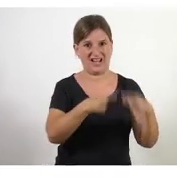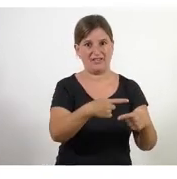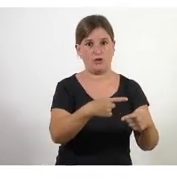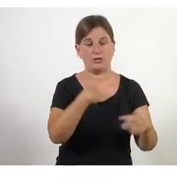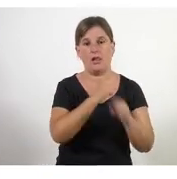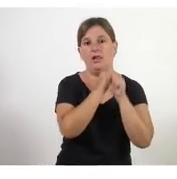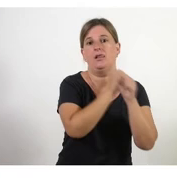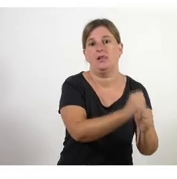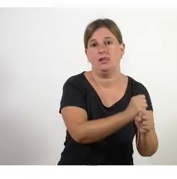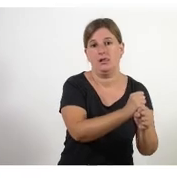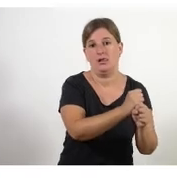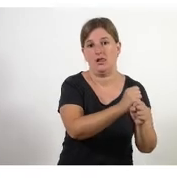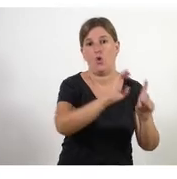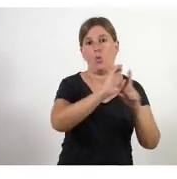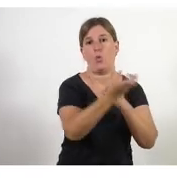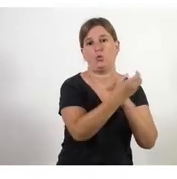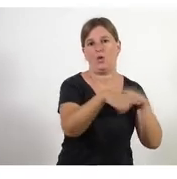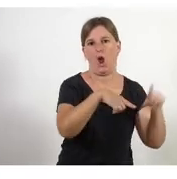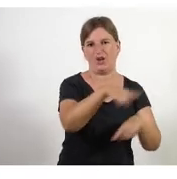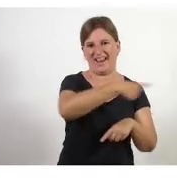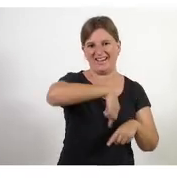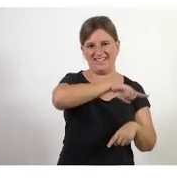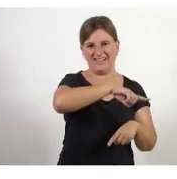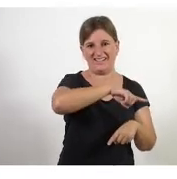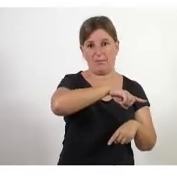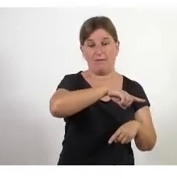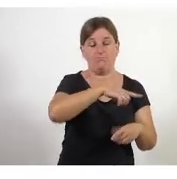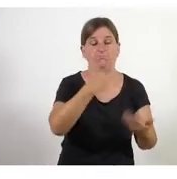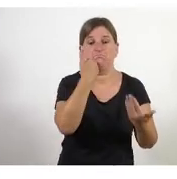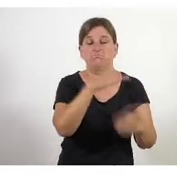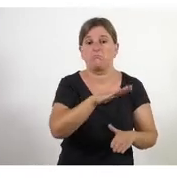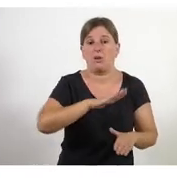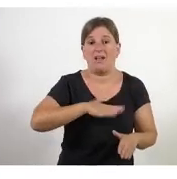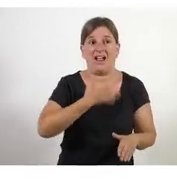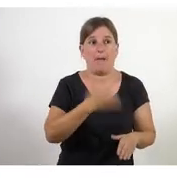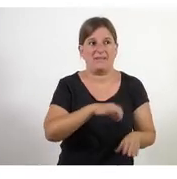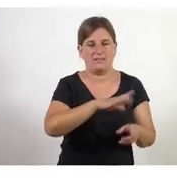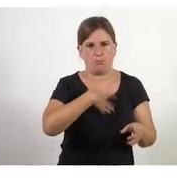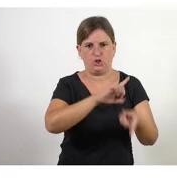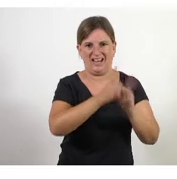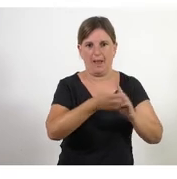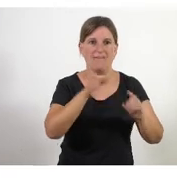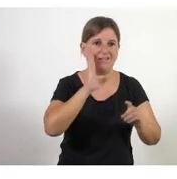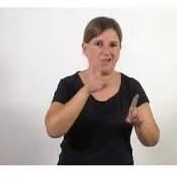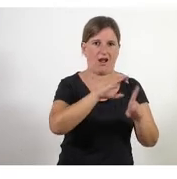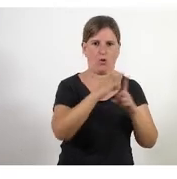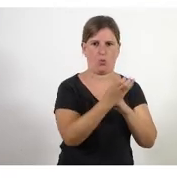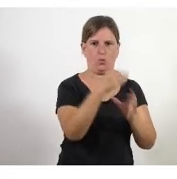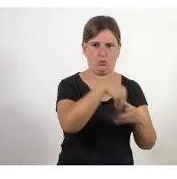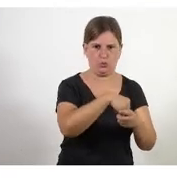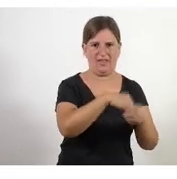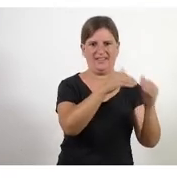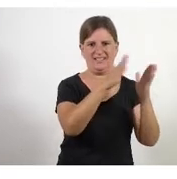portar per la cultura existent no tenen la consciència de voler canviar la cultura i de fer coses per canviar-la i la seva agenda